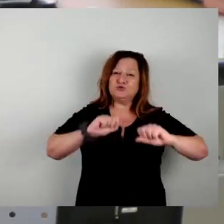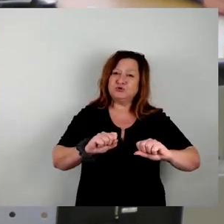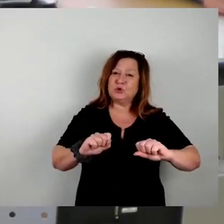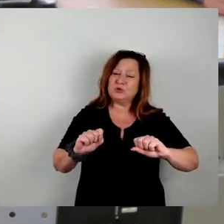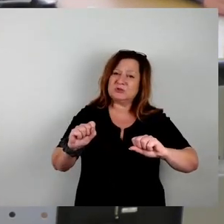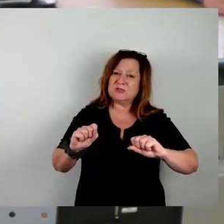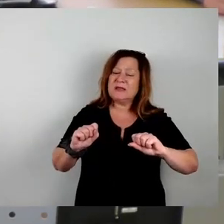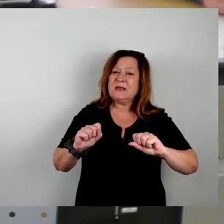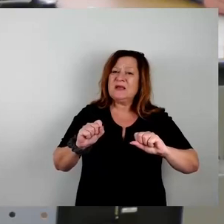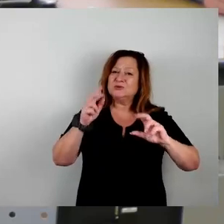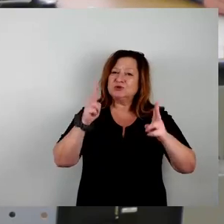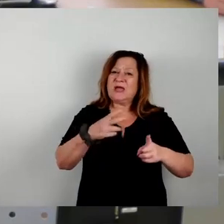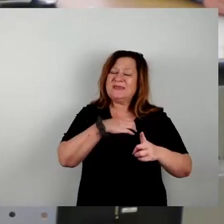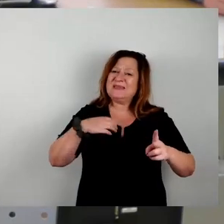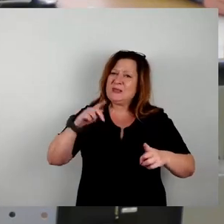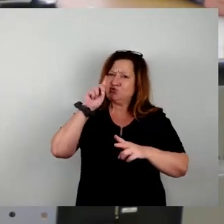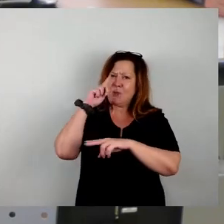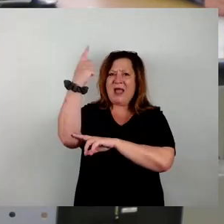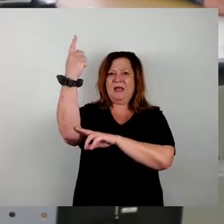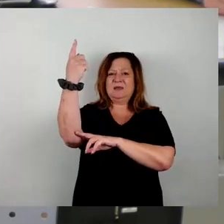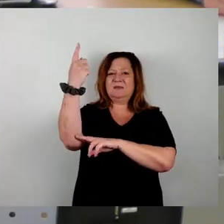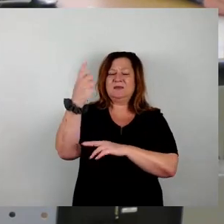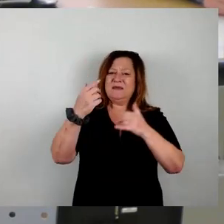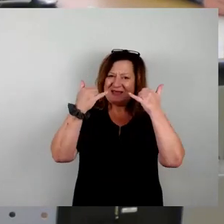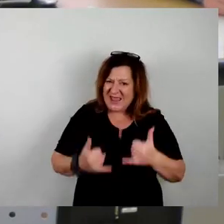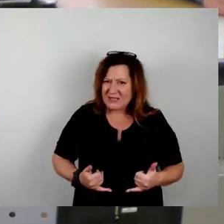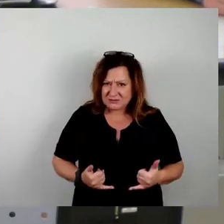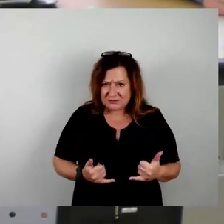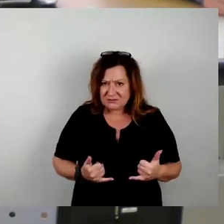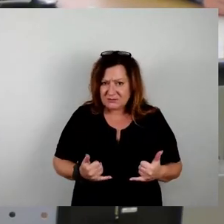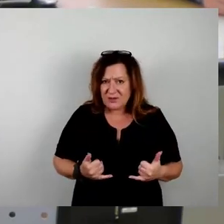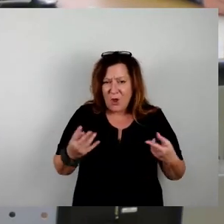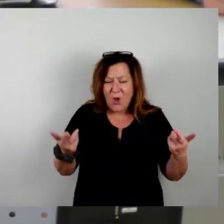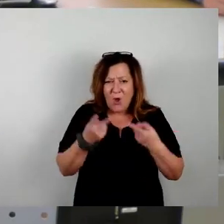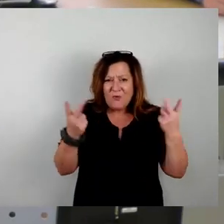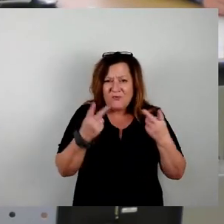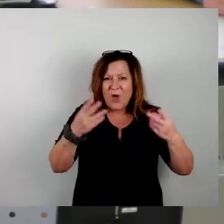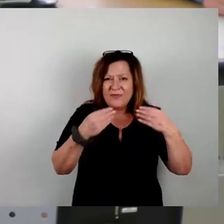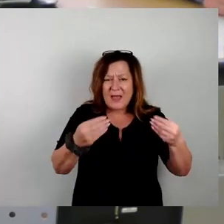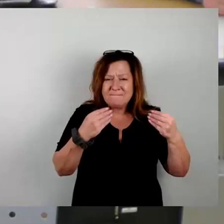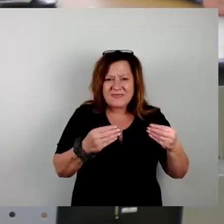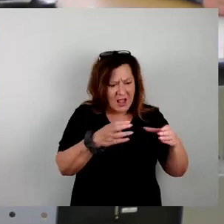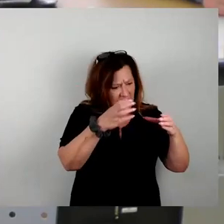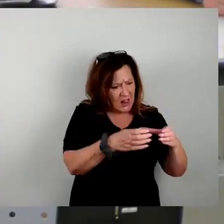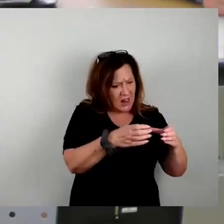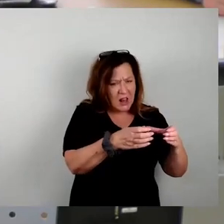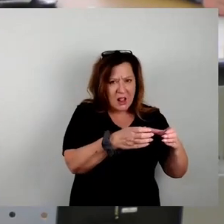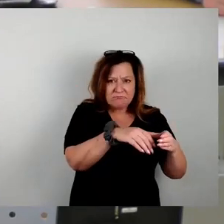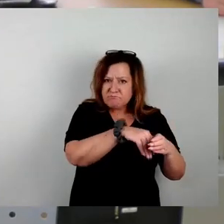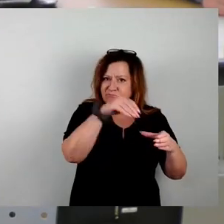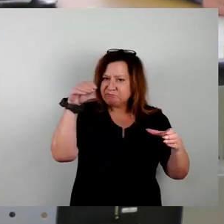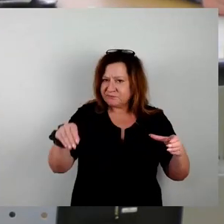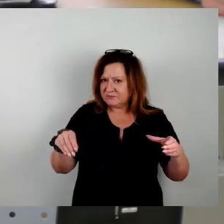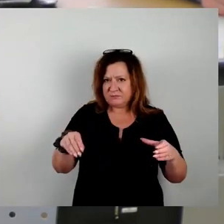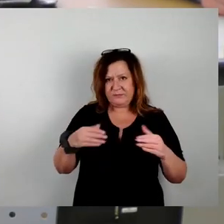gemacht. Nun sollen bei erster Gelegenheit Fördermittel mit genau diesem Ziel zweckentfremdet werden. Das kann und darf es nicht sein.